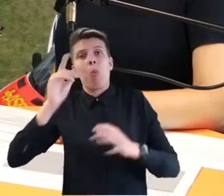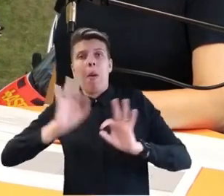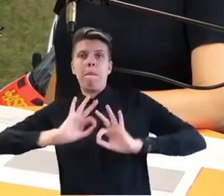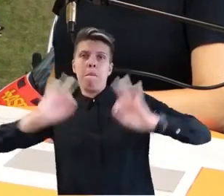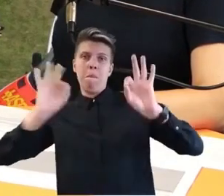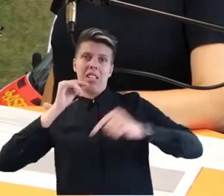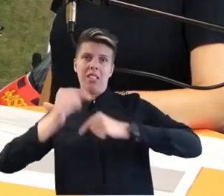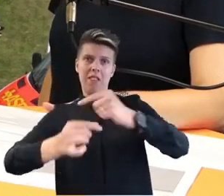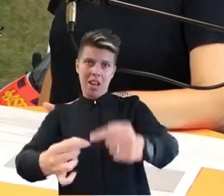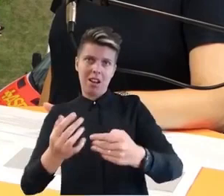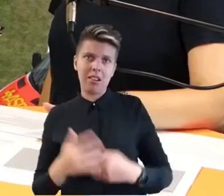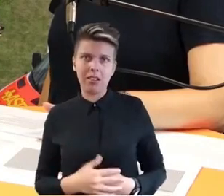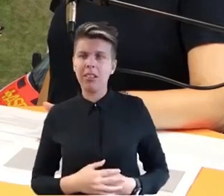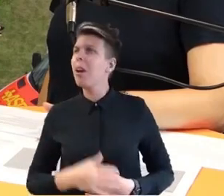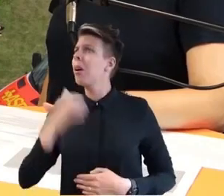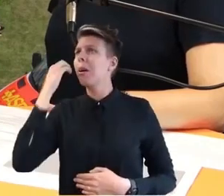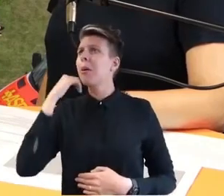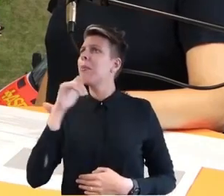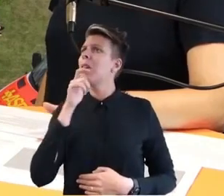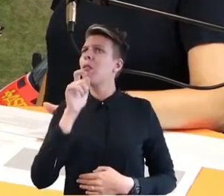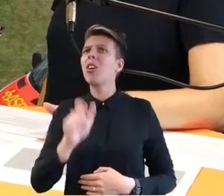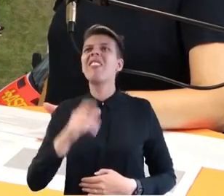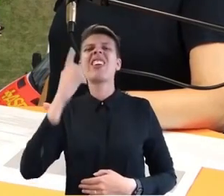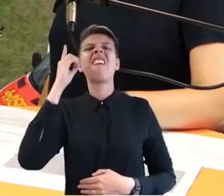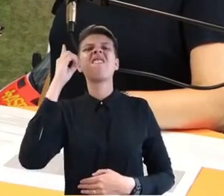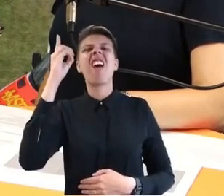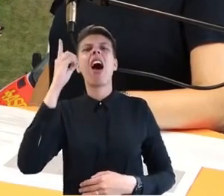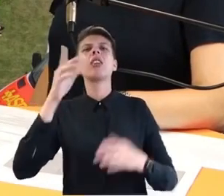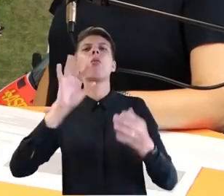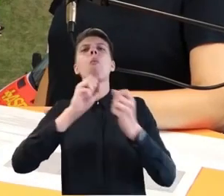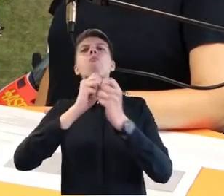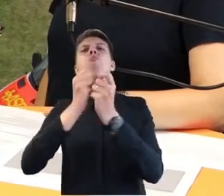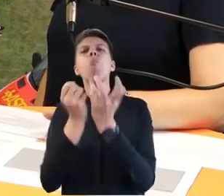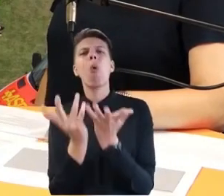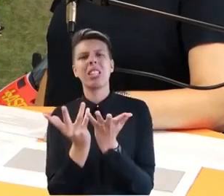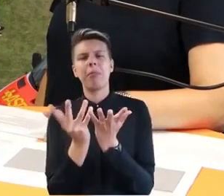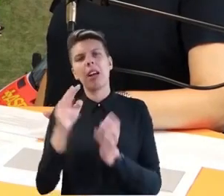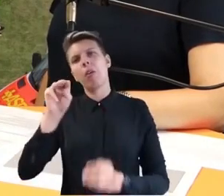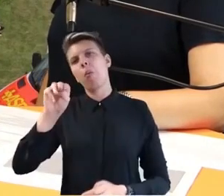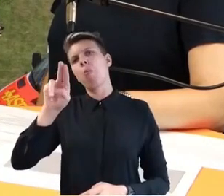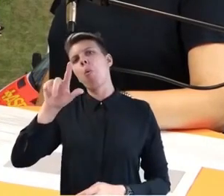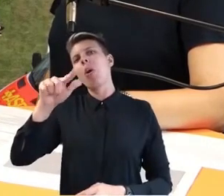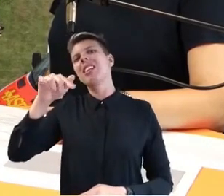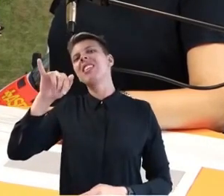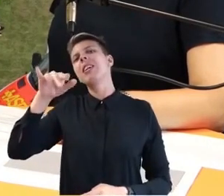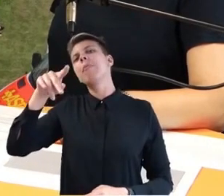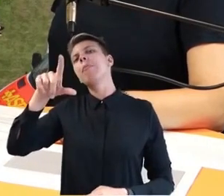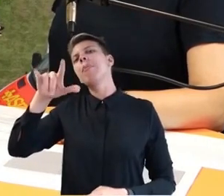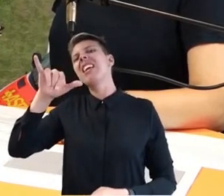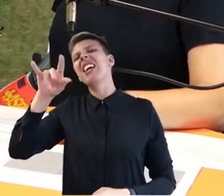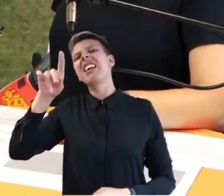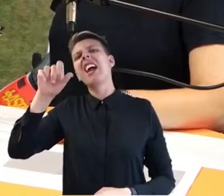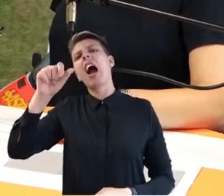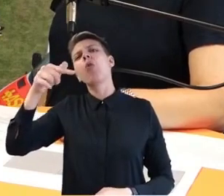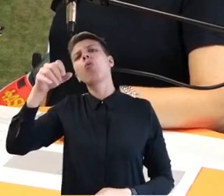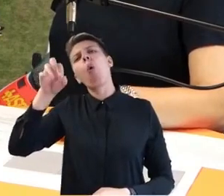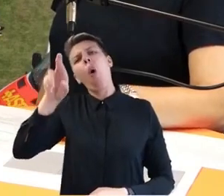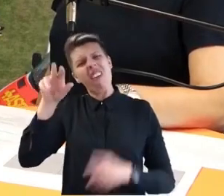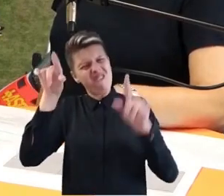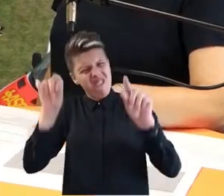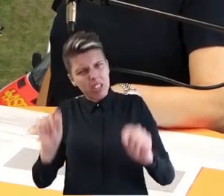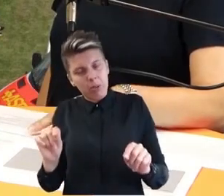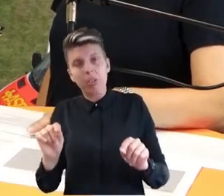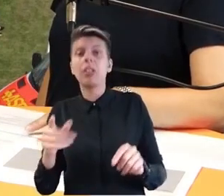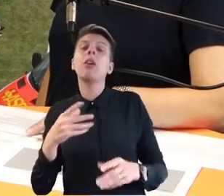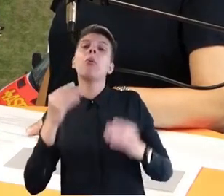Kannst du noch mal kurz das Wort Warnmultiplikatoren erklären? Wer verbirgt sich dahinter? Warnmultiplikatoren sind Stellen, die